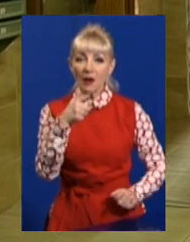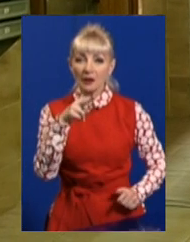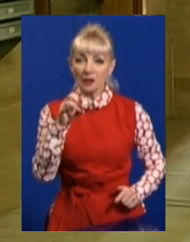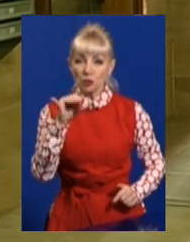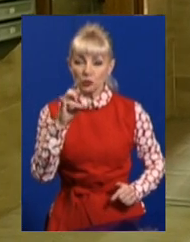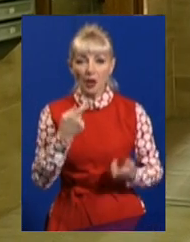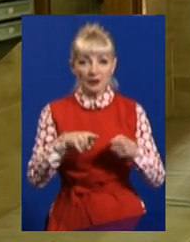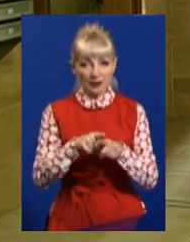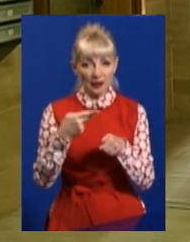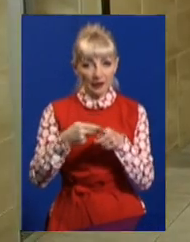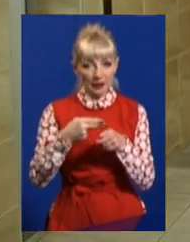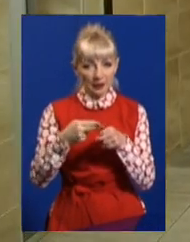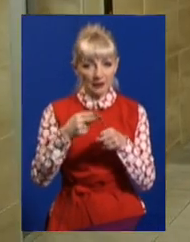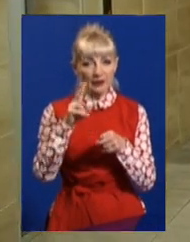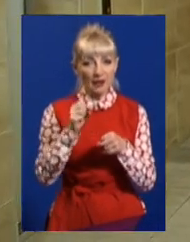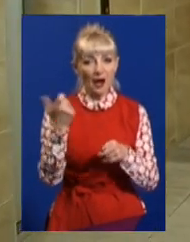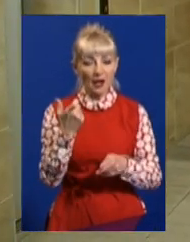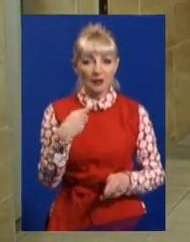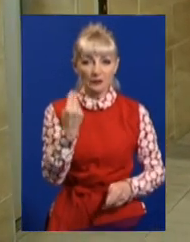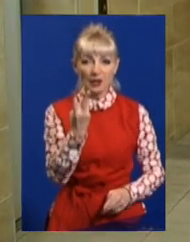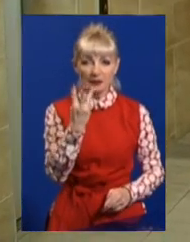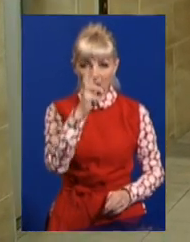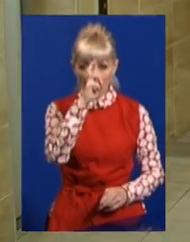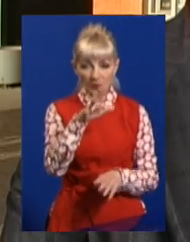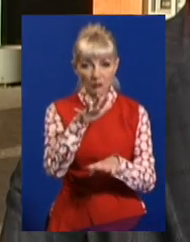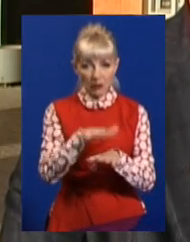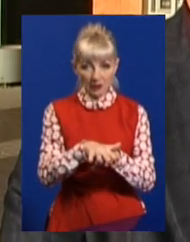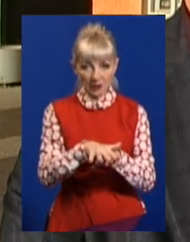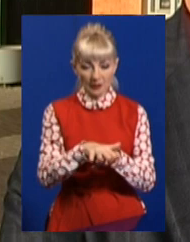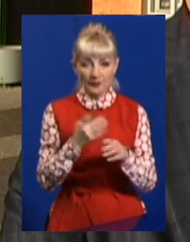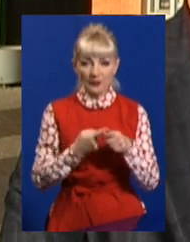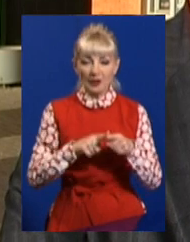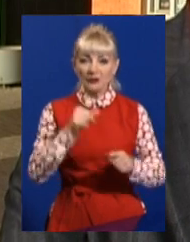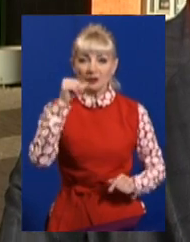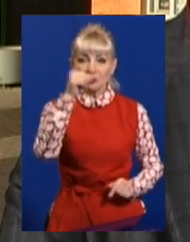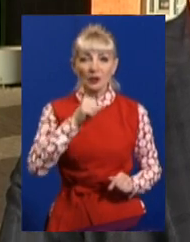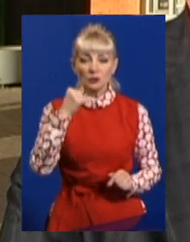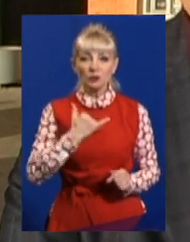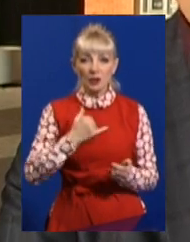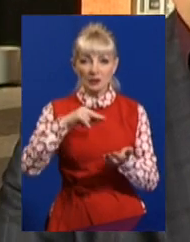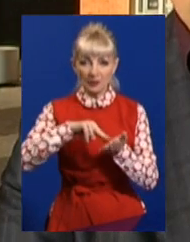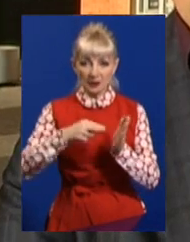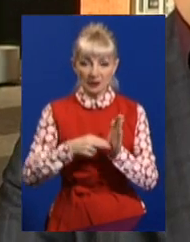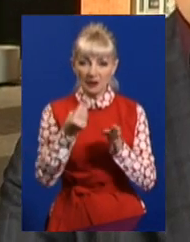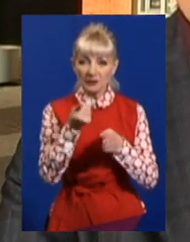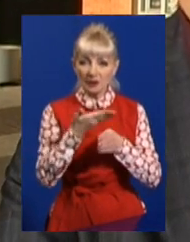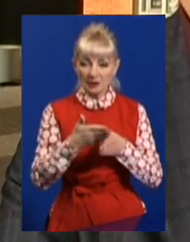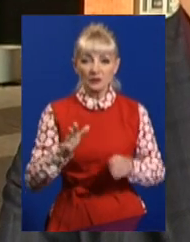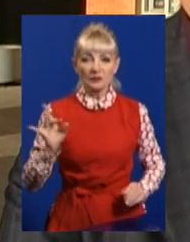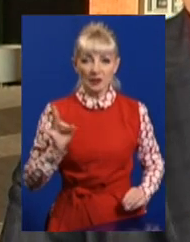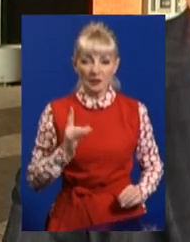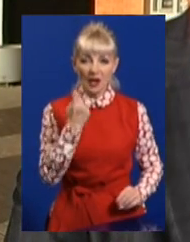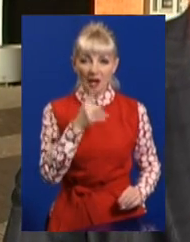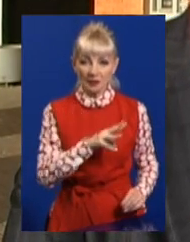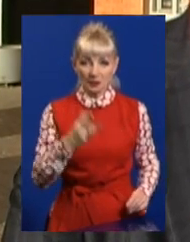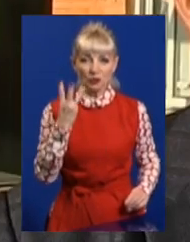такі кредити на Харківщині нині видають три державних банки. Цьому році у нас заплановано фінансування в розмірі 1